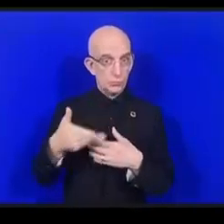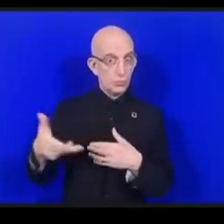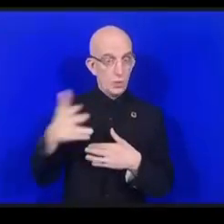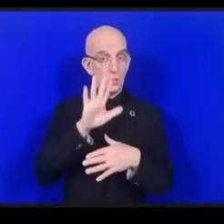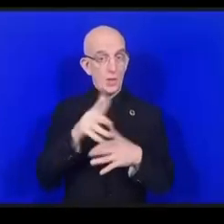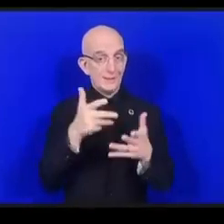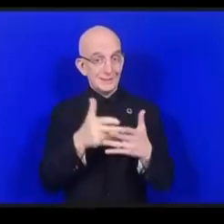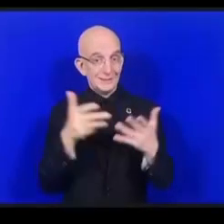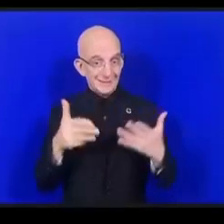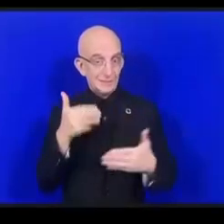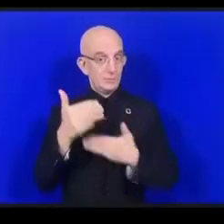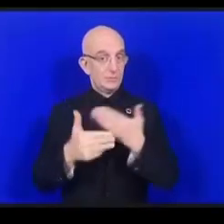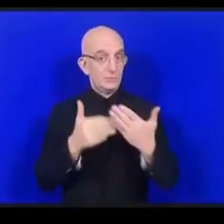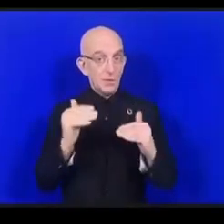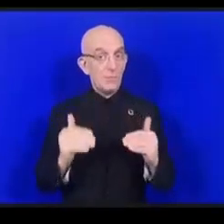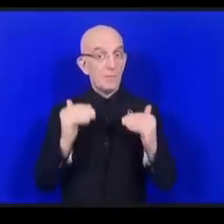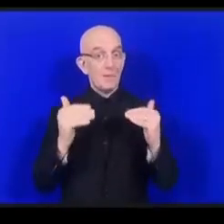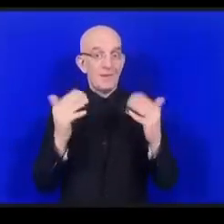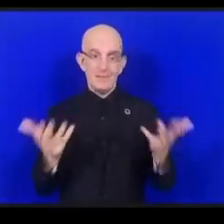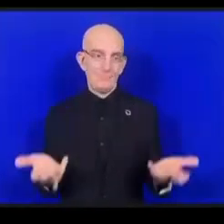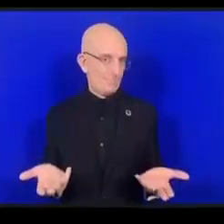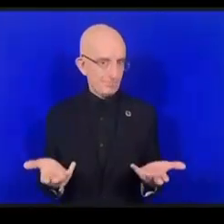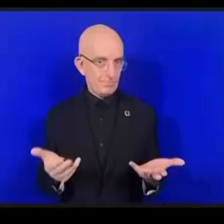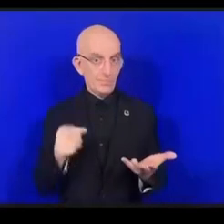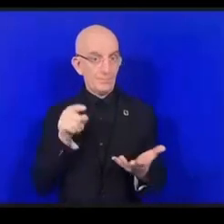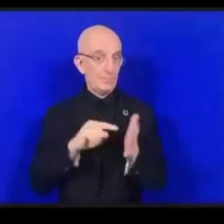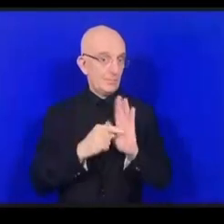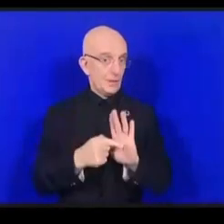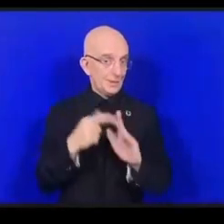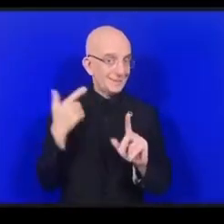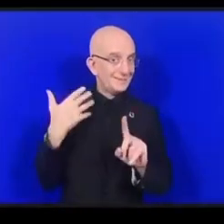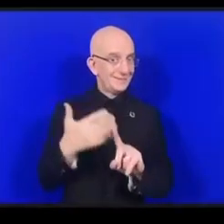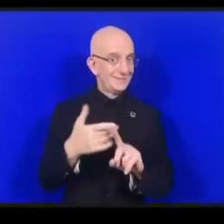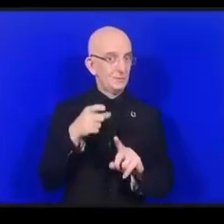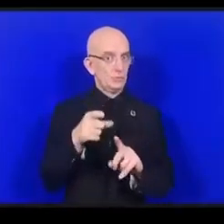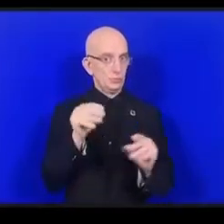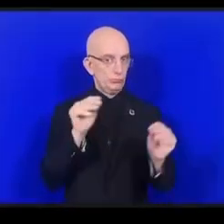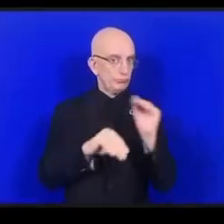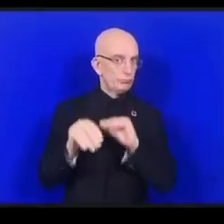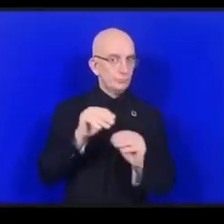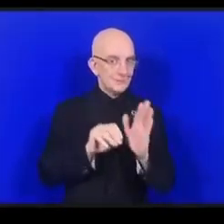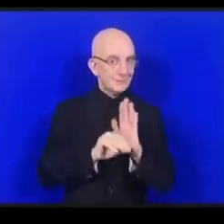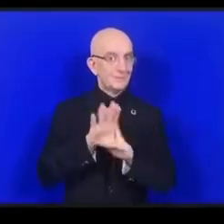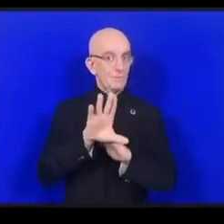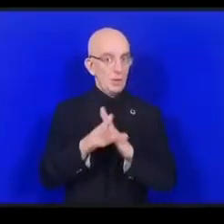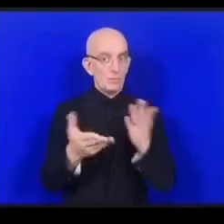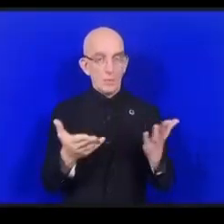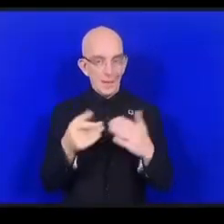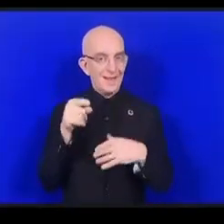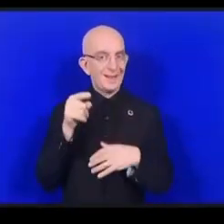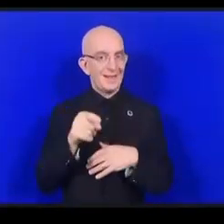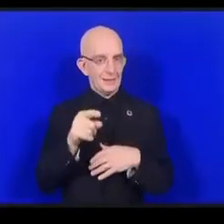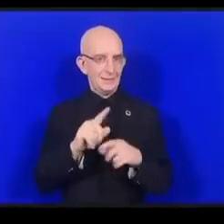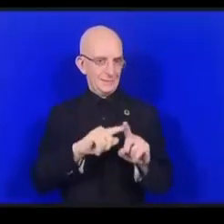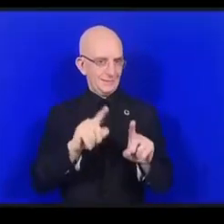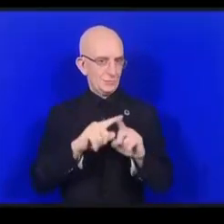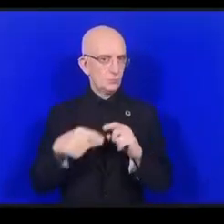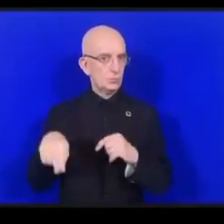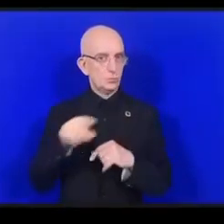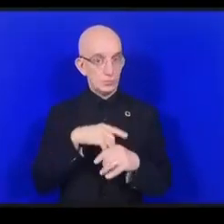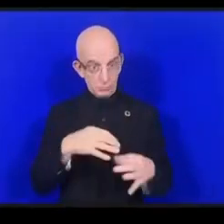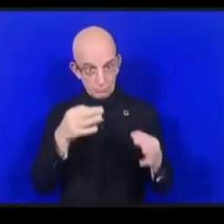اعتبار دراسات حال قبل الانتقال إلى مرحلة التطوير بمشاركة كافة أصحاب